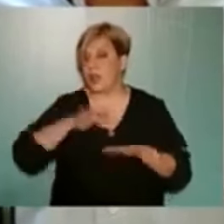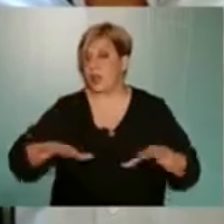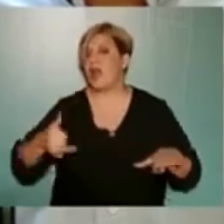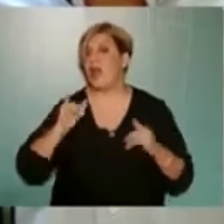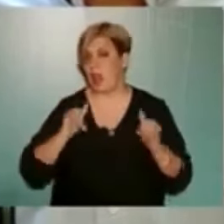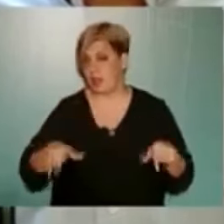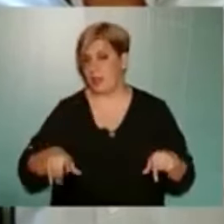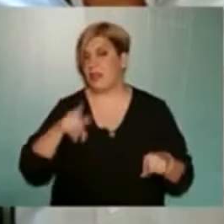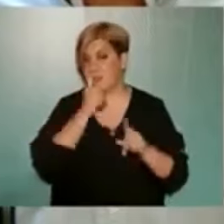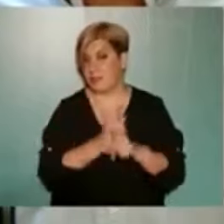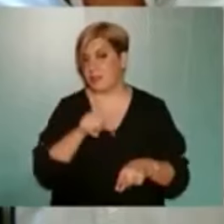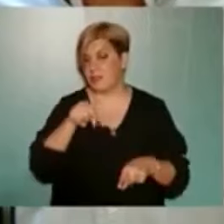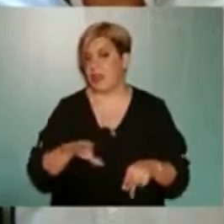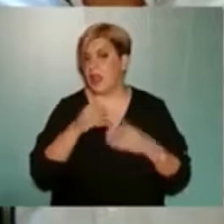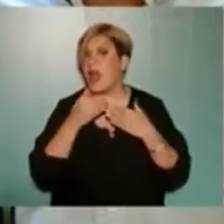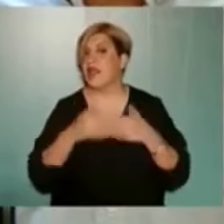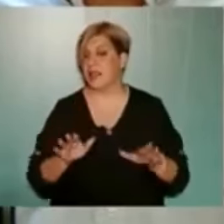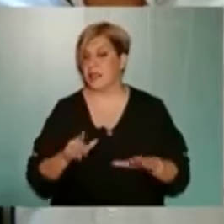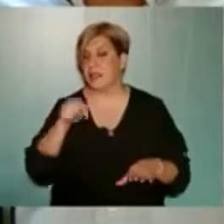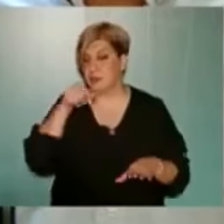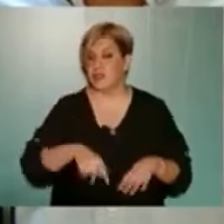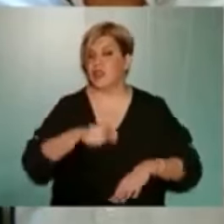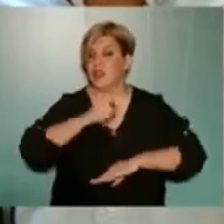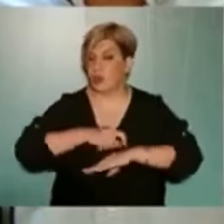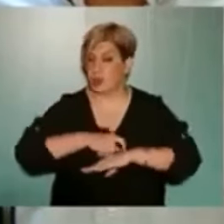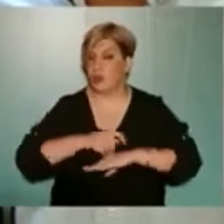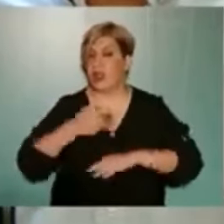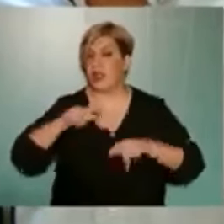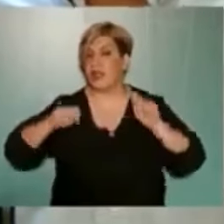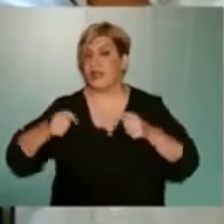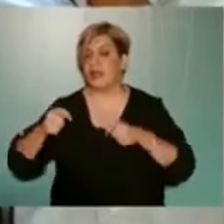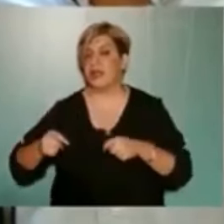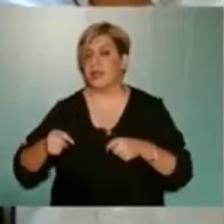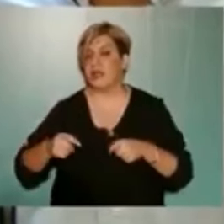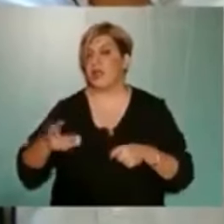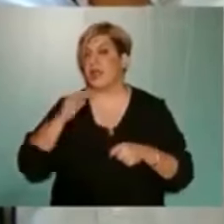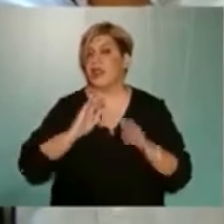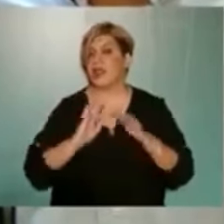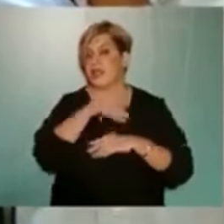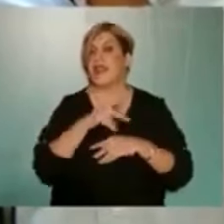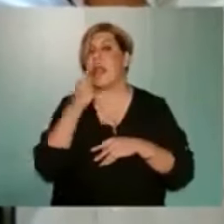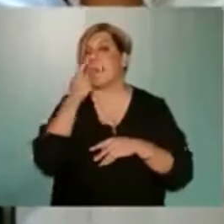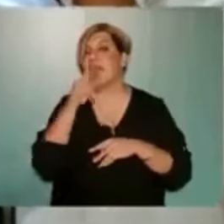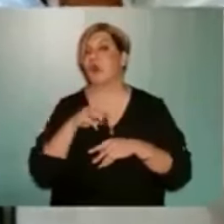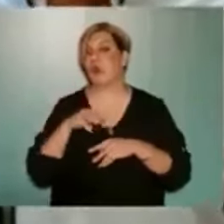αυτή συγκεκριμένα ότι πρέπει να ανοίξει. Γιατί μέσα στον χρόνο έχει κλείσει και η άλλη η παιδική χαρά στη Λιμητού. Ευχαριστούμε. Ευχαριστούμε.